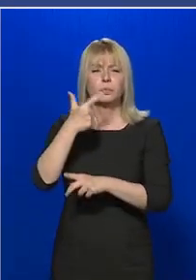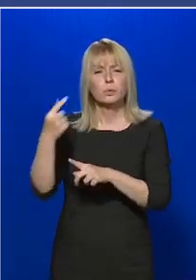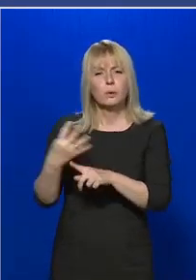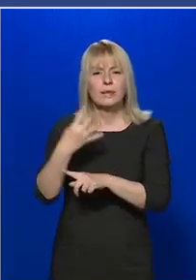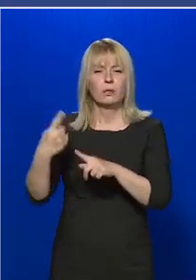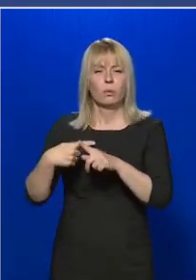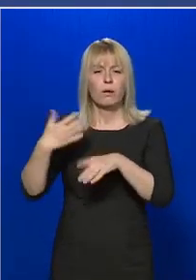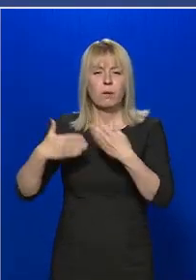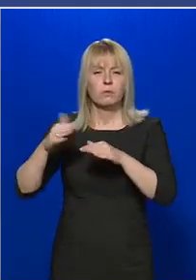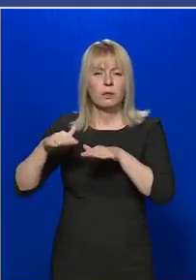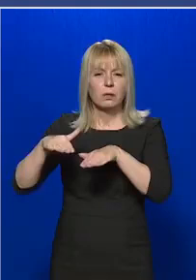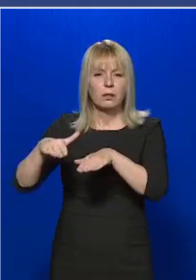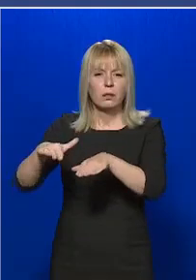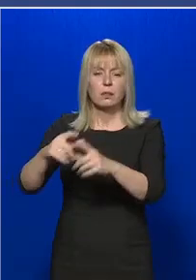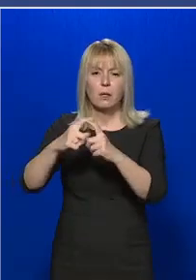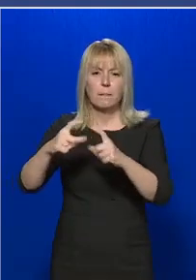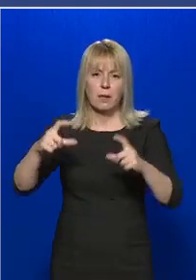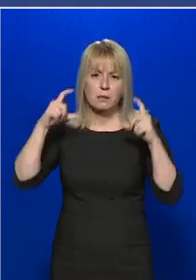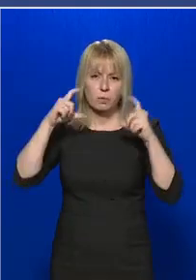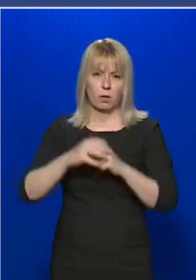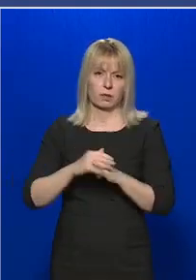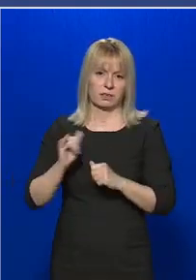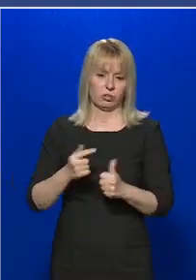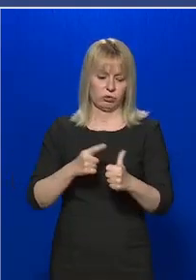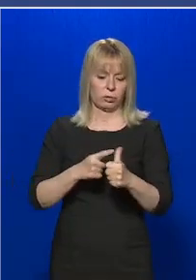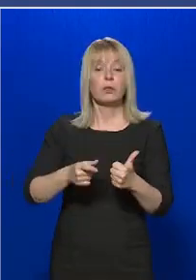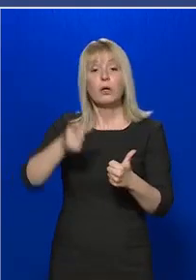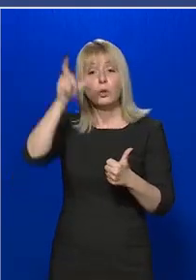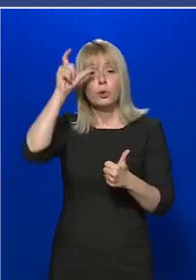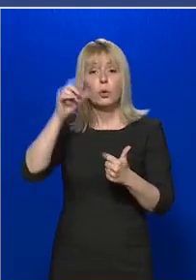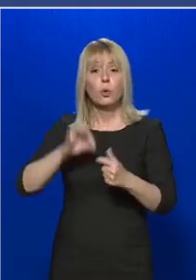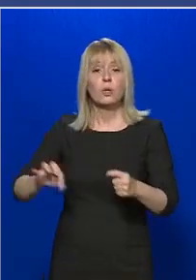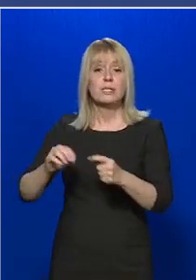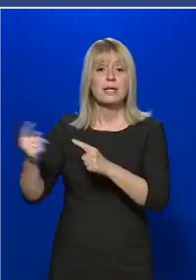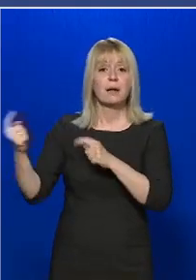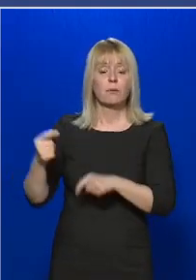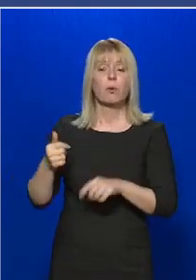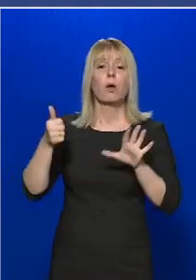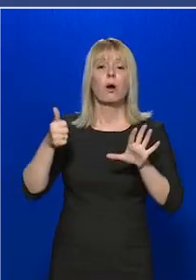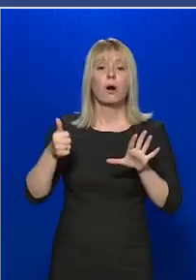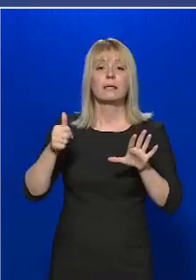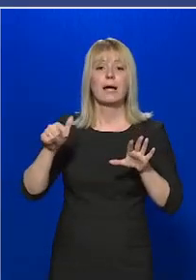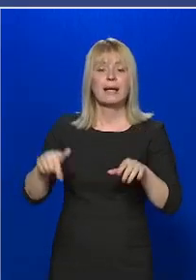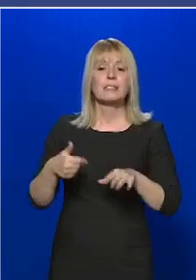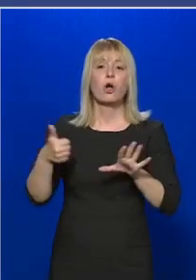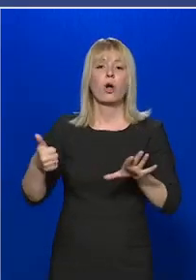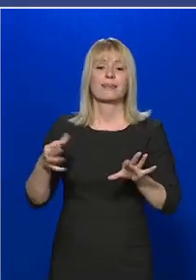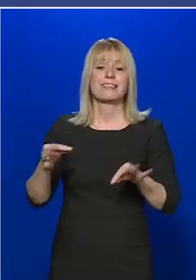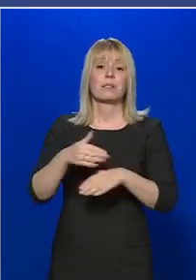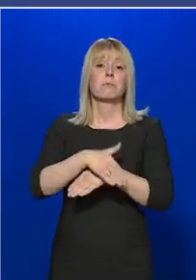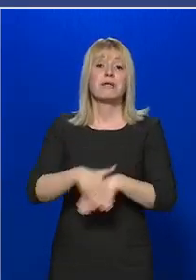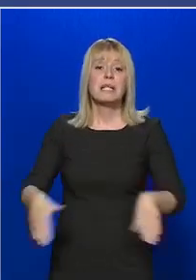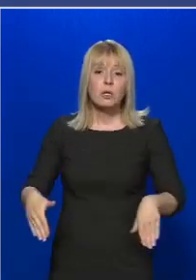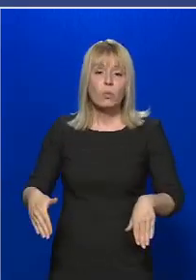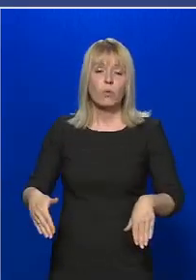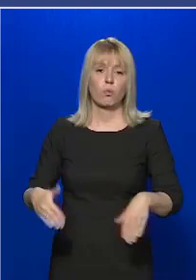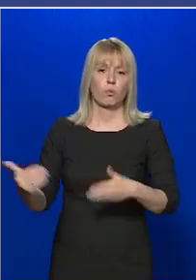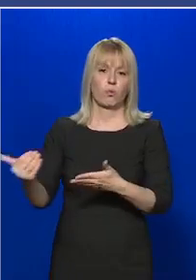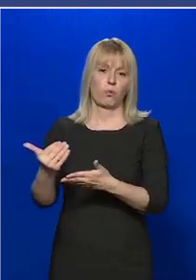varrunk maszkokat. Törökországból érkezett 6,6 millió maszk gyártására